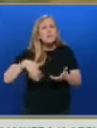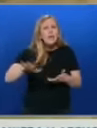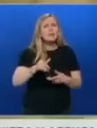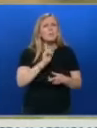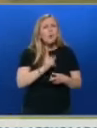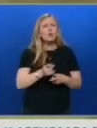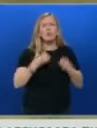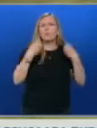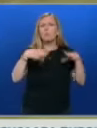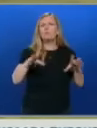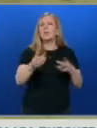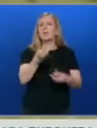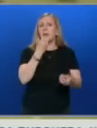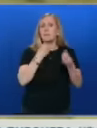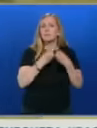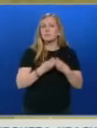Навсякъде можете да ги пускате